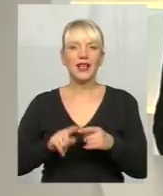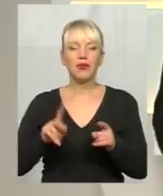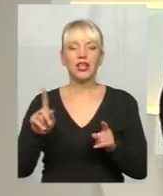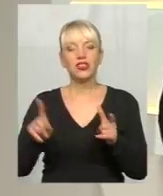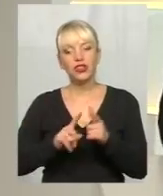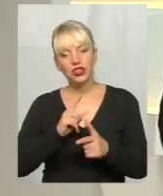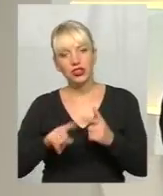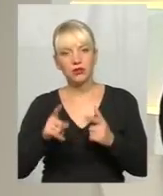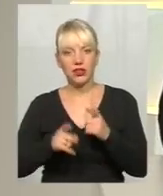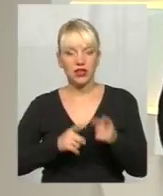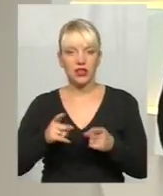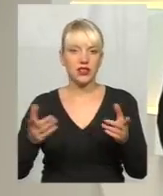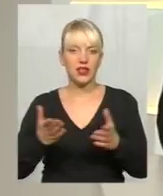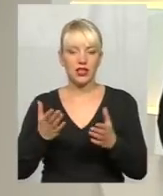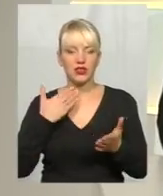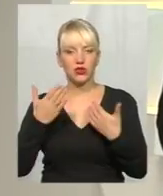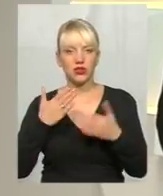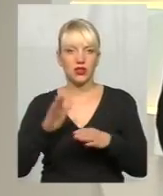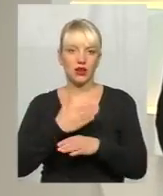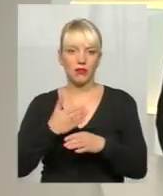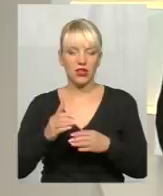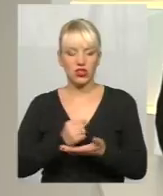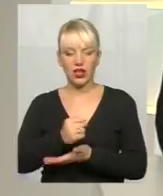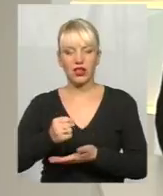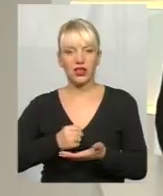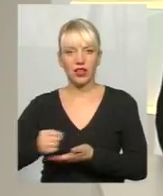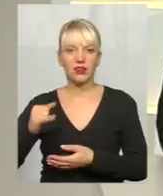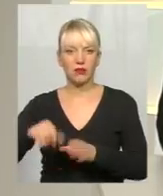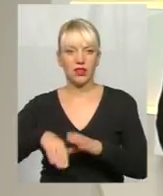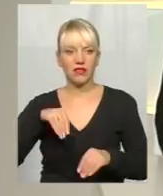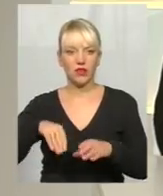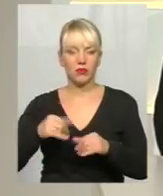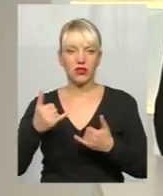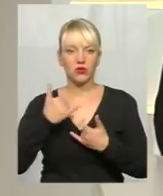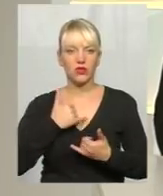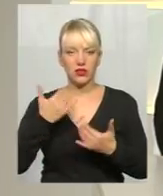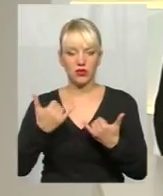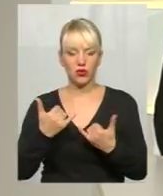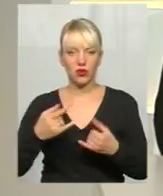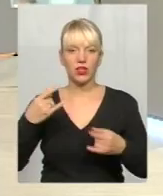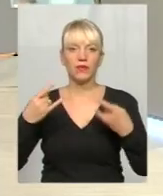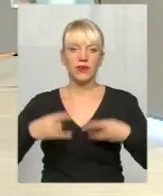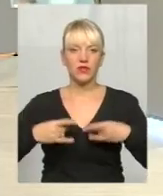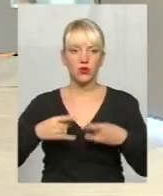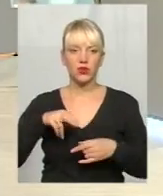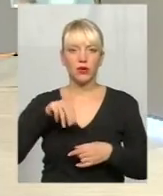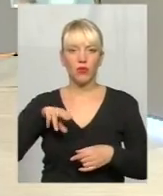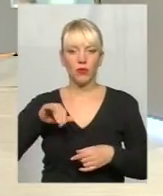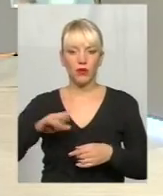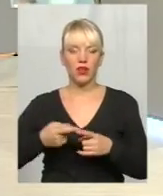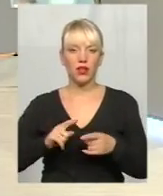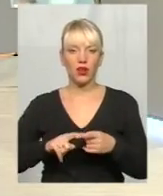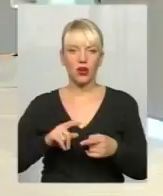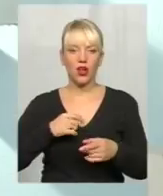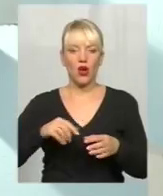змінилися якісь, так би мовити, стосунки між кандидатами та виборцями. Ну, і сьогодні у нас в студії Андрій Попик, координатор громадського спостереження